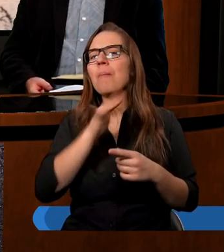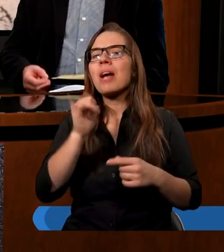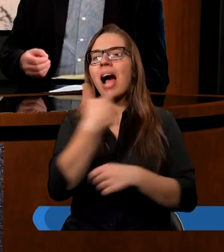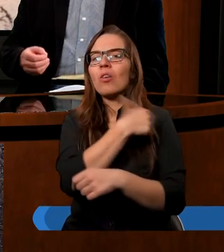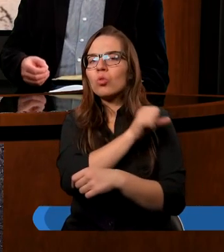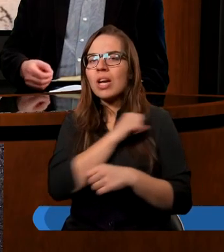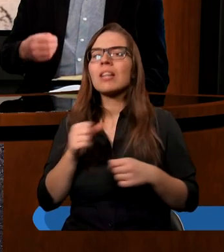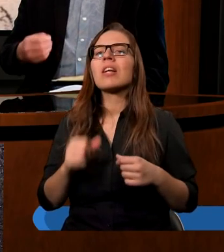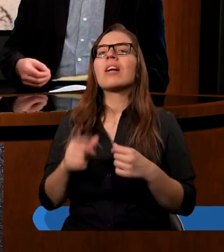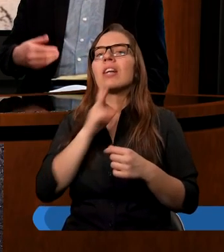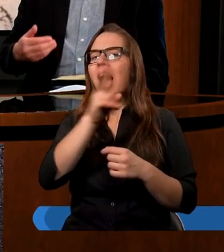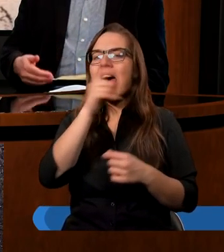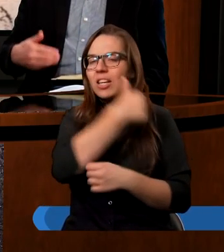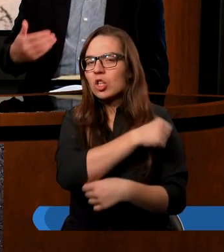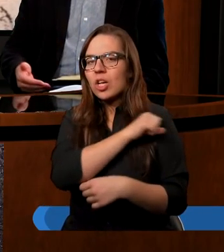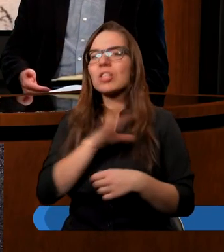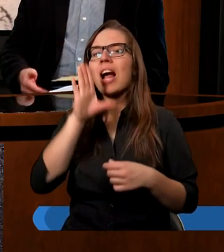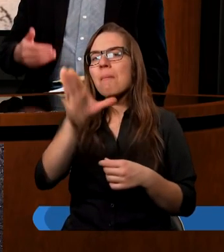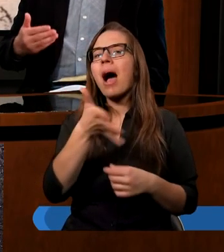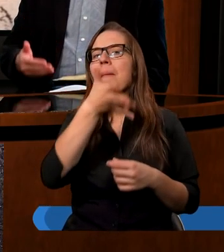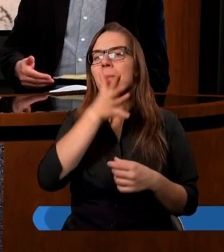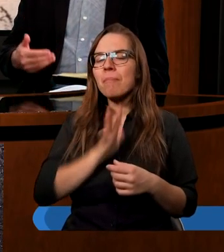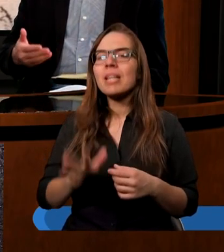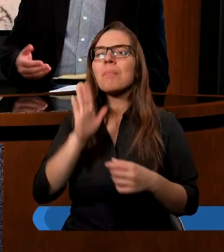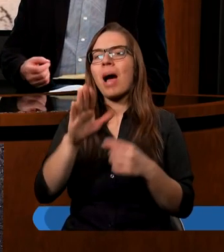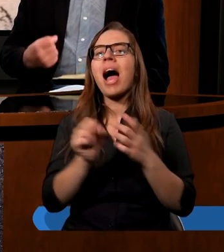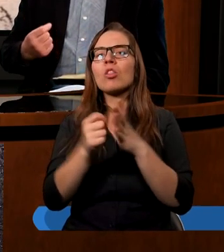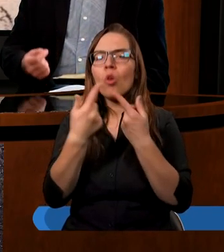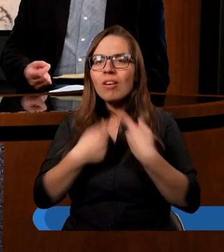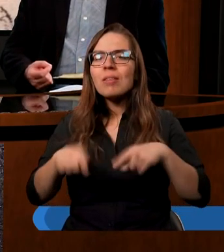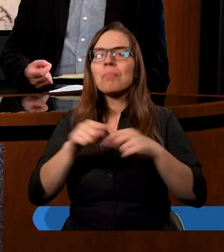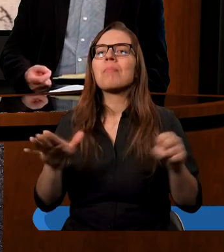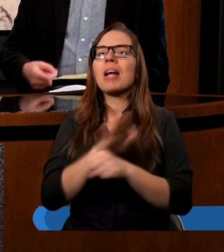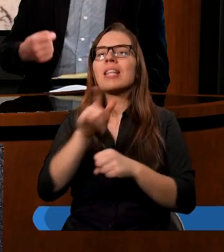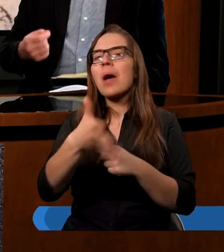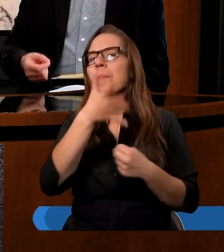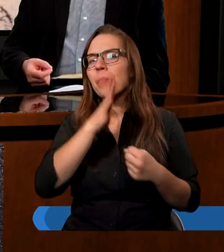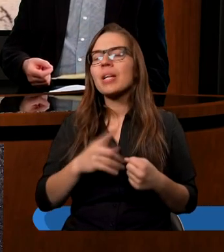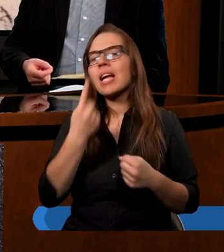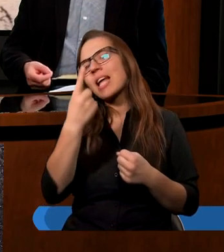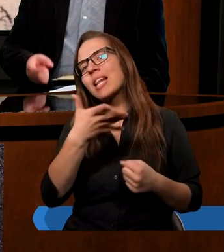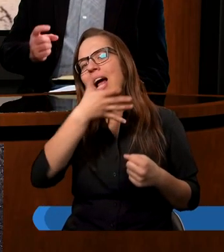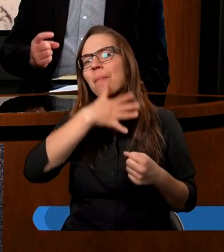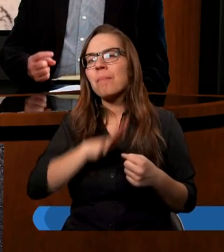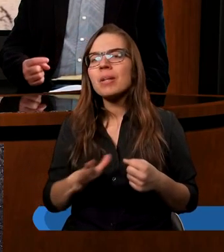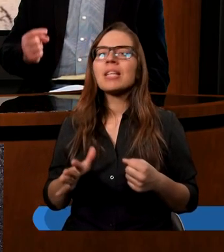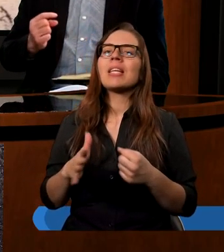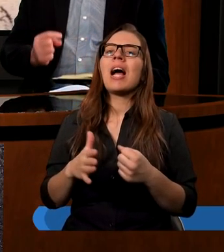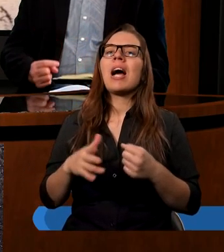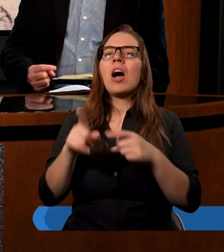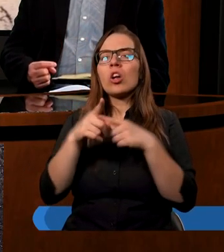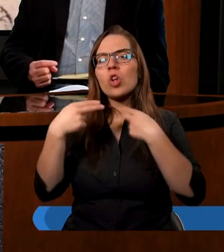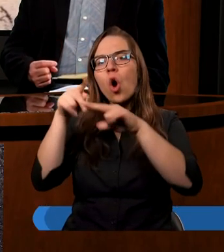chrześcijanin. Jako chrześcijan każdy chrześcijanin ma misję. Ma wypełniać tę misję dwojakiego rodzaju. Jedna misja to właśnie